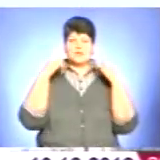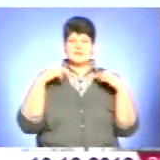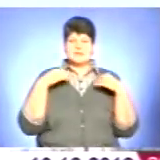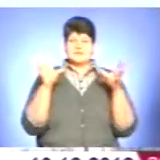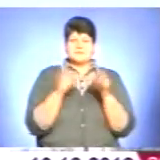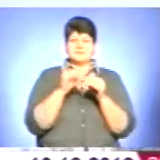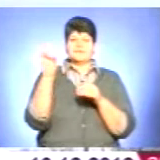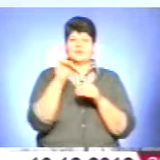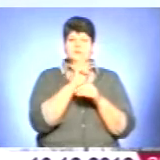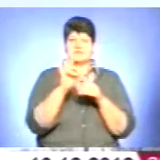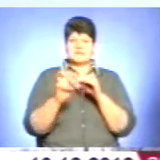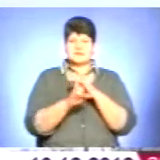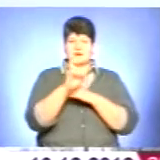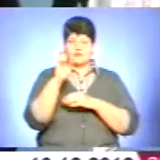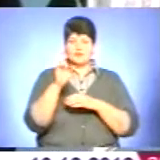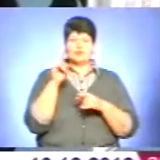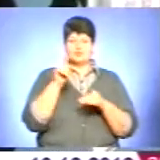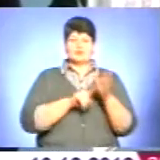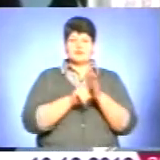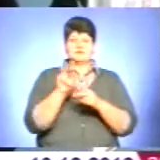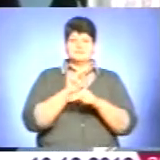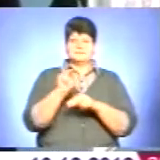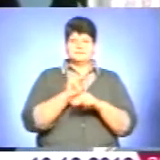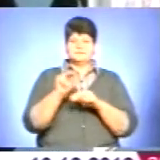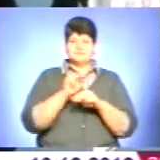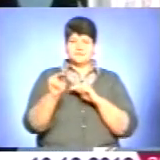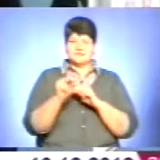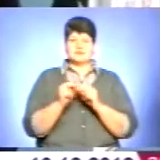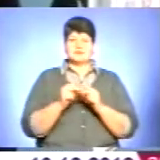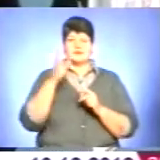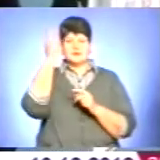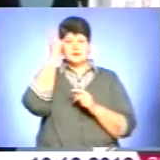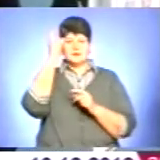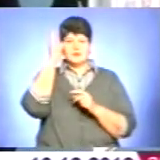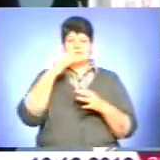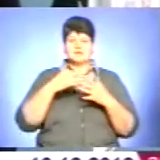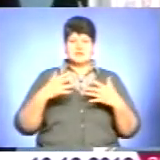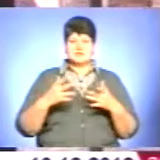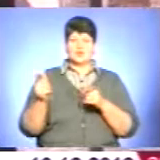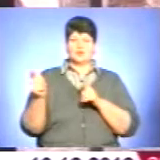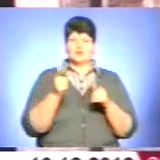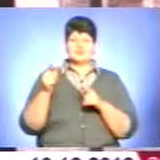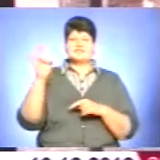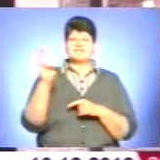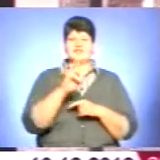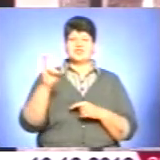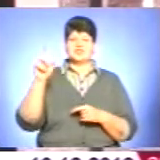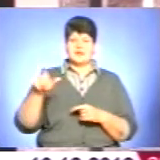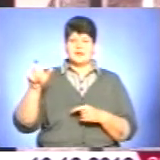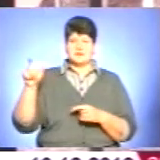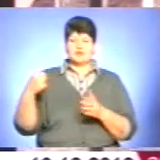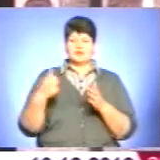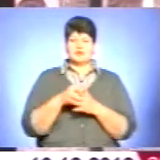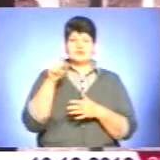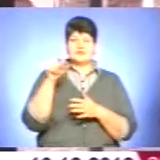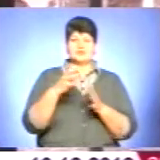Василіяни почали викладати тут богословські науки, готуючи майбутніх священнослужителів. До 1775 року